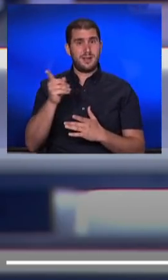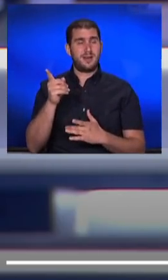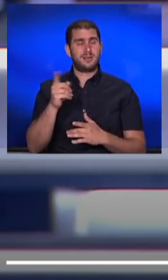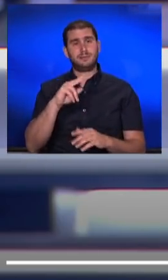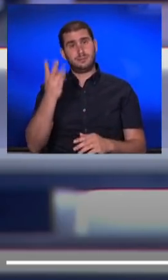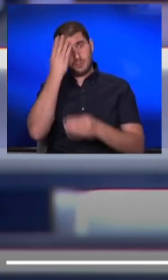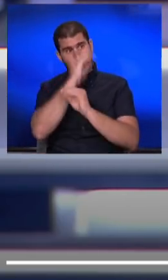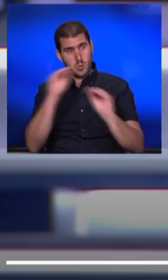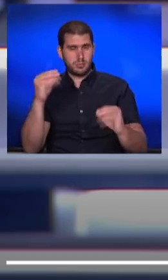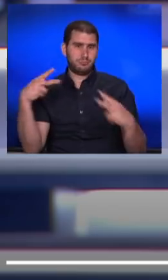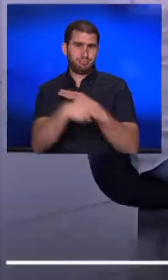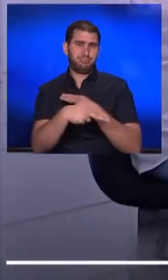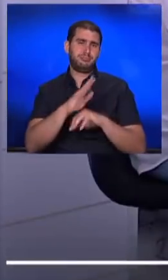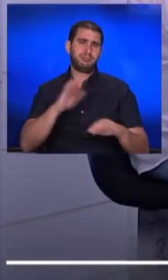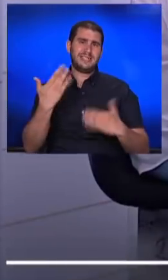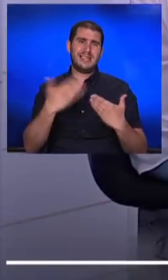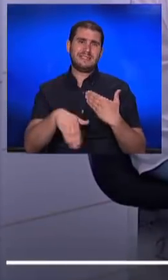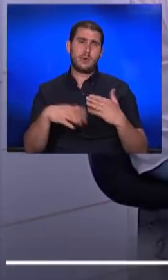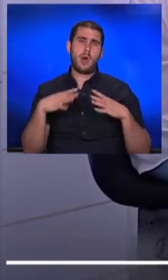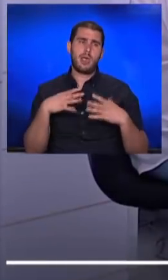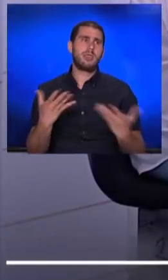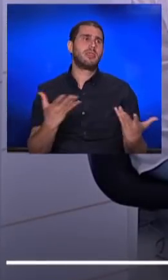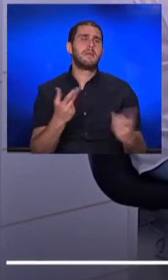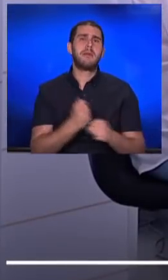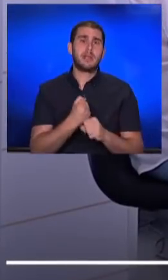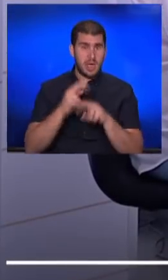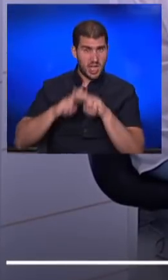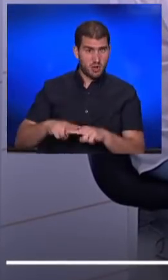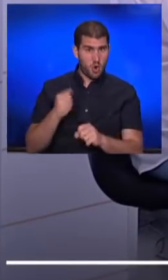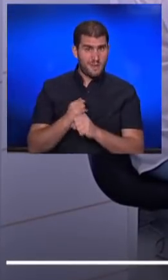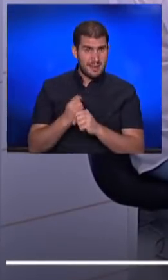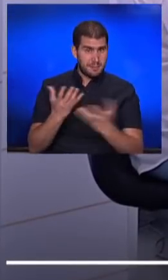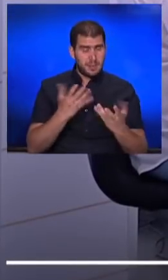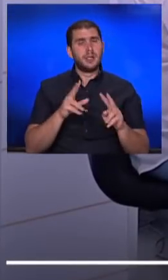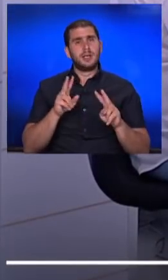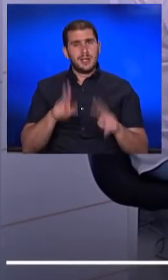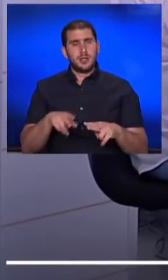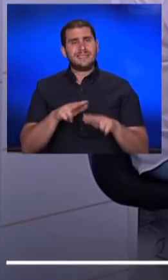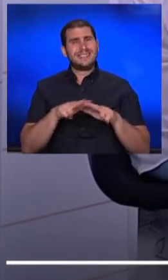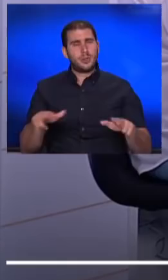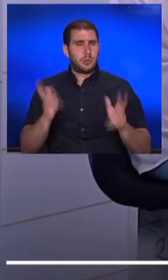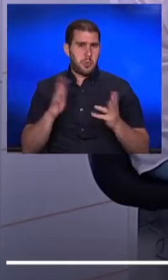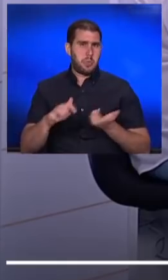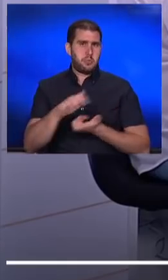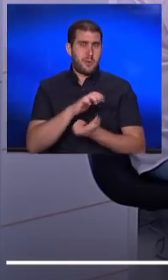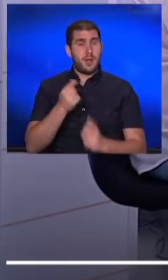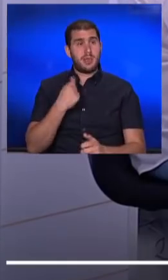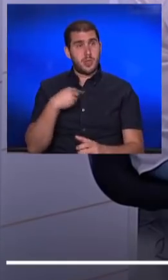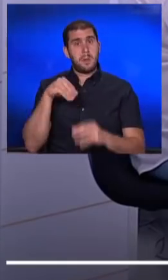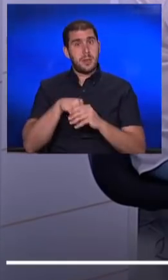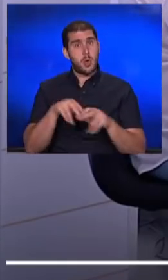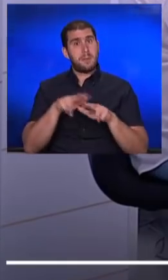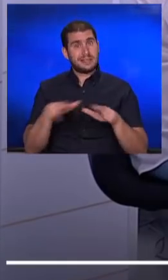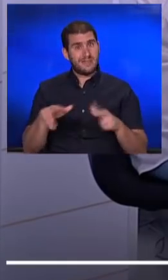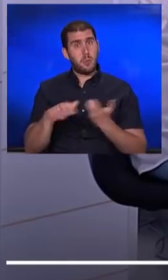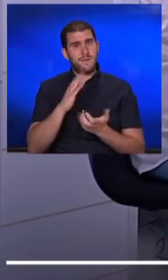הודיע שהוא מפסיק את החלט. אז מה נעשה? נשאיר את העובדים אצלנו. יש כאן סיטואציה מאוד מורכבת. אנחנו בתוך סיטואציה מורכבת